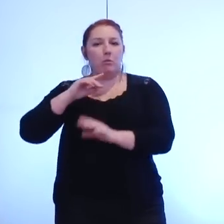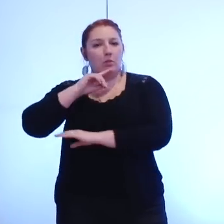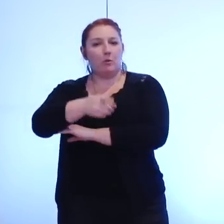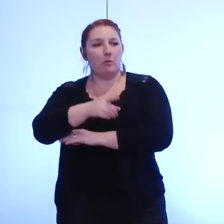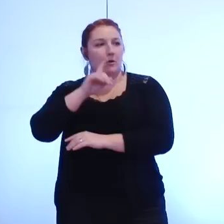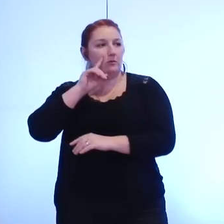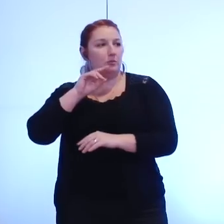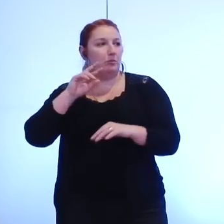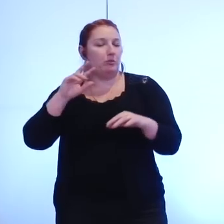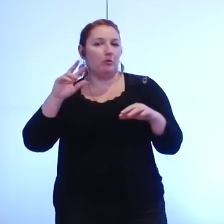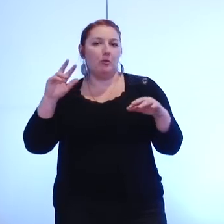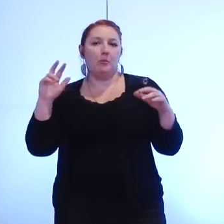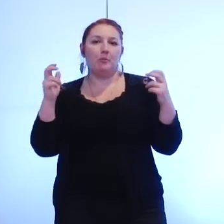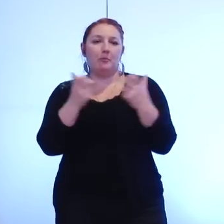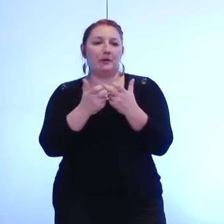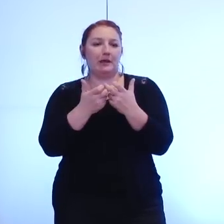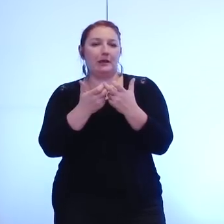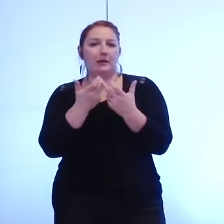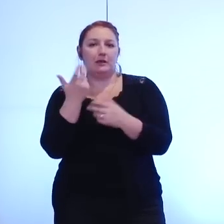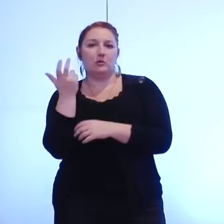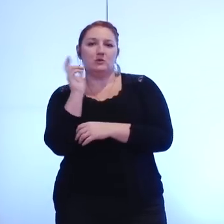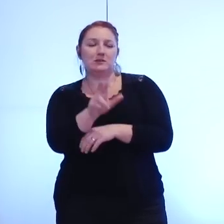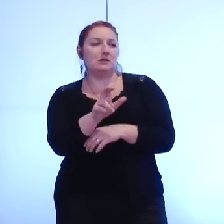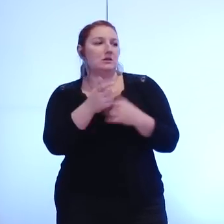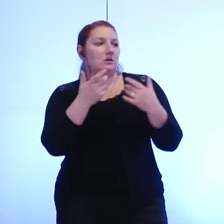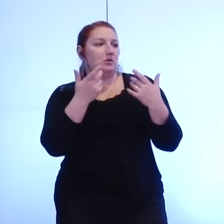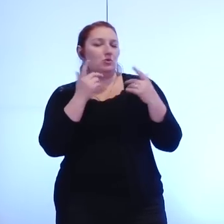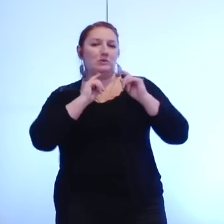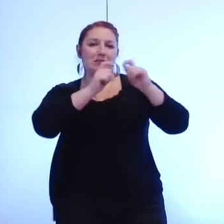ville à la fois chez GEG et à la CCIAG